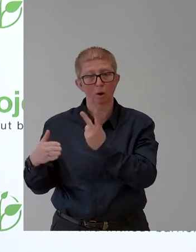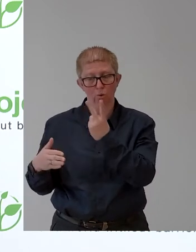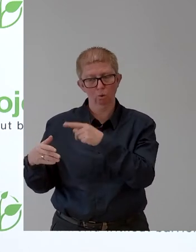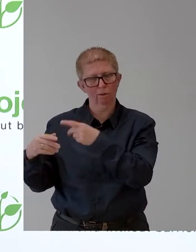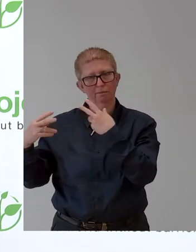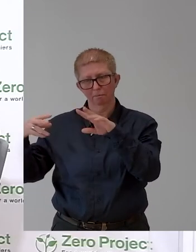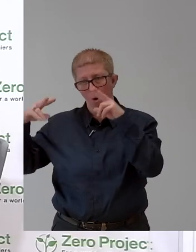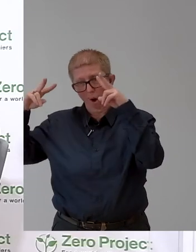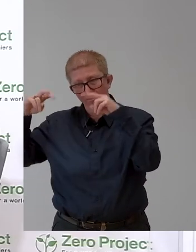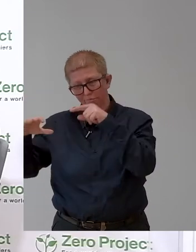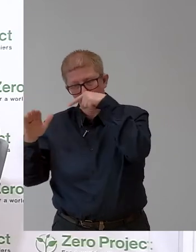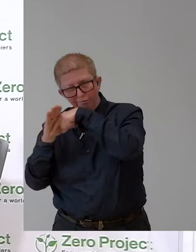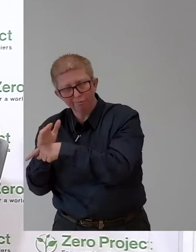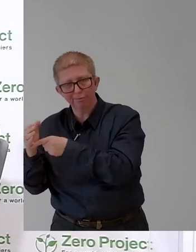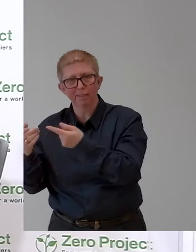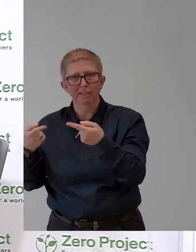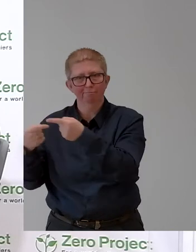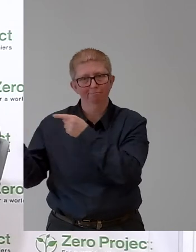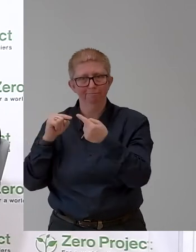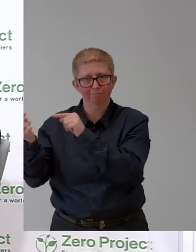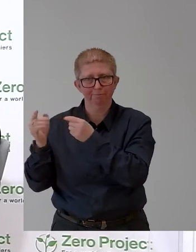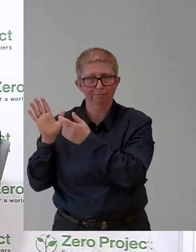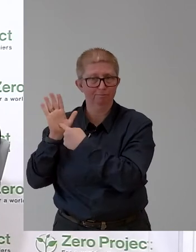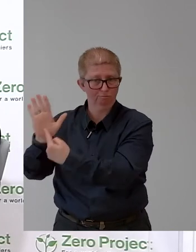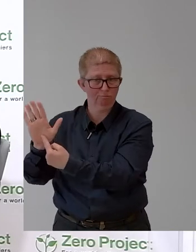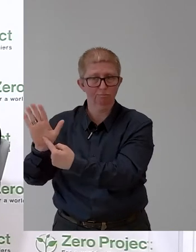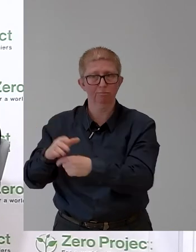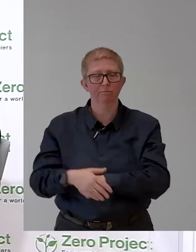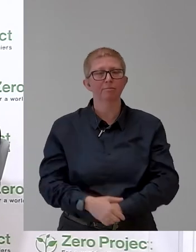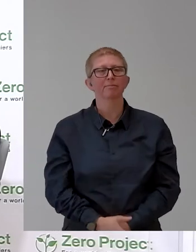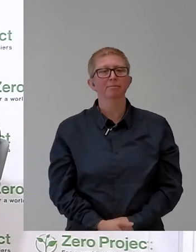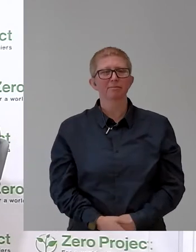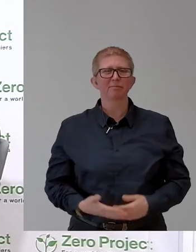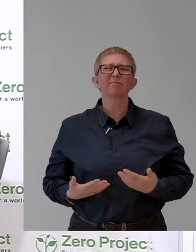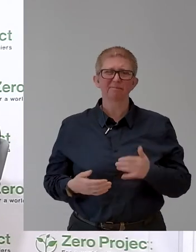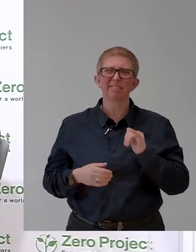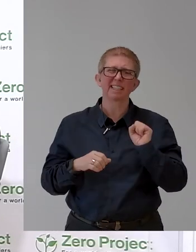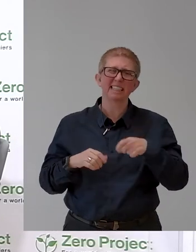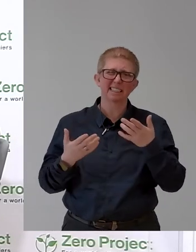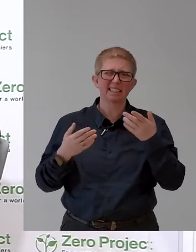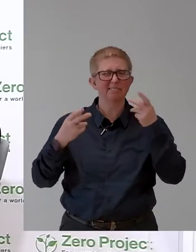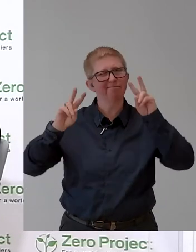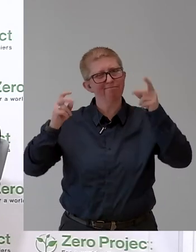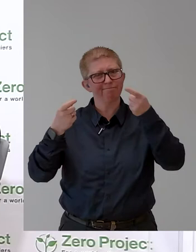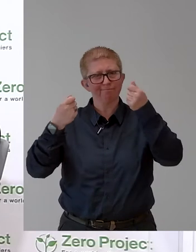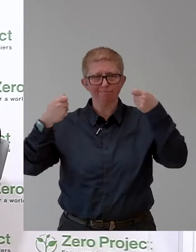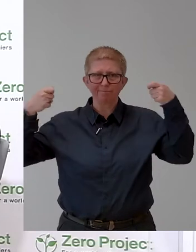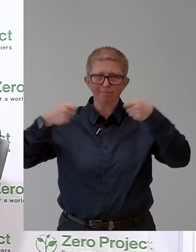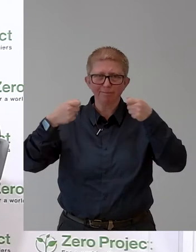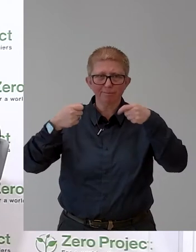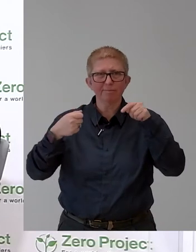sind ein ausschlaggebendes Momentum für Unternehmen. Und ich habe gesehen, im letzten Jahr